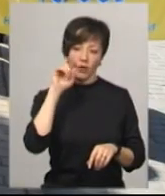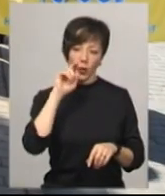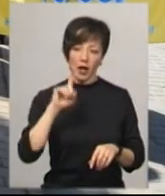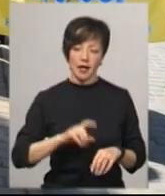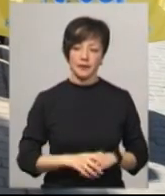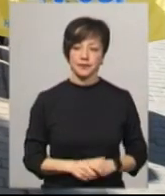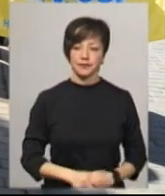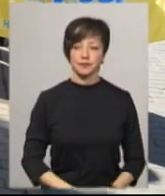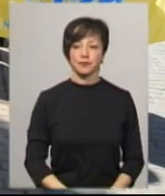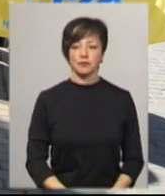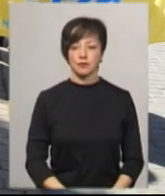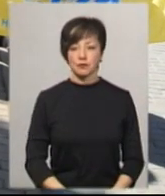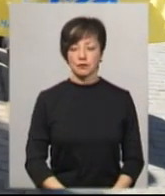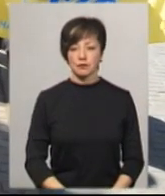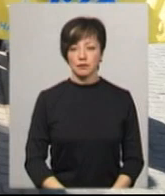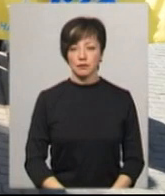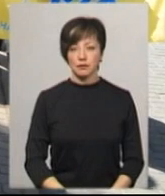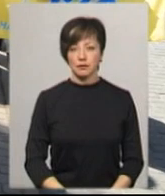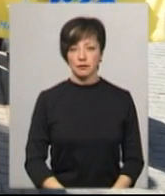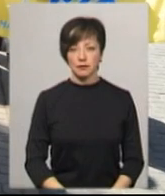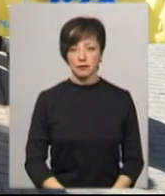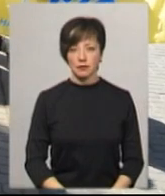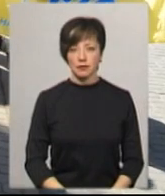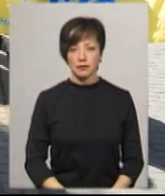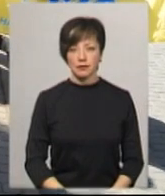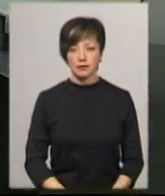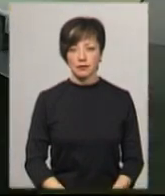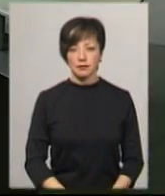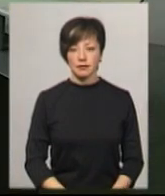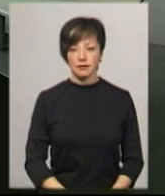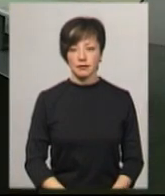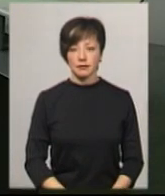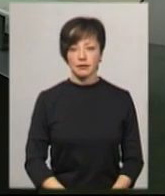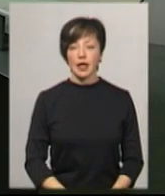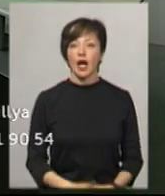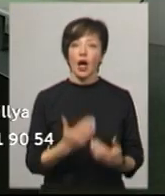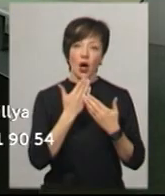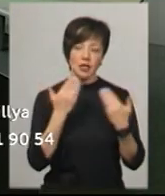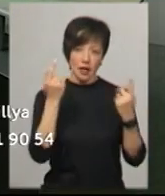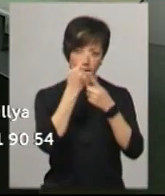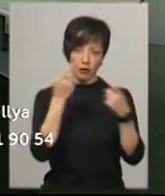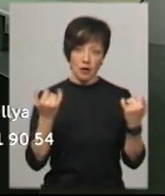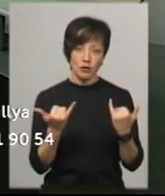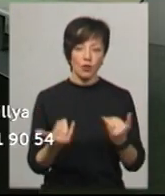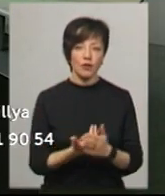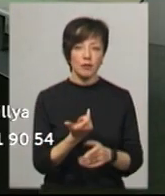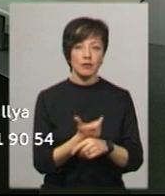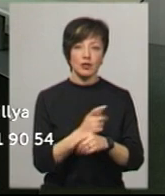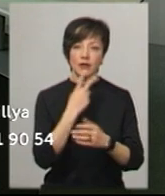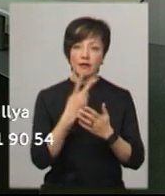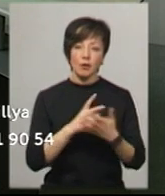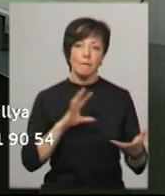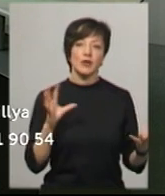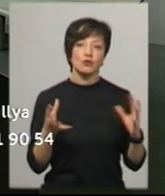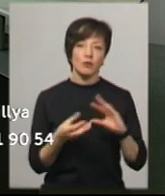Андрій Гюменний, Анастасія Збродова. Новини на Суспільному. Хмельницький. Це остання інформація цього випуску. Більше дивіться у